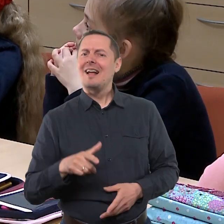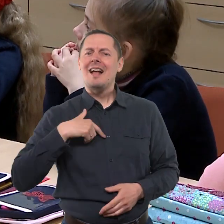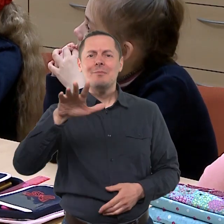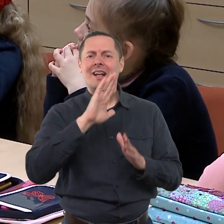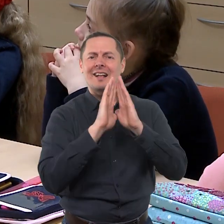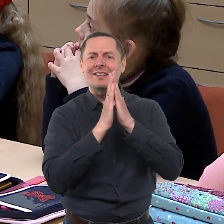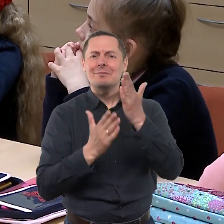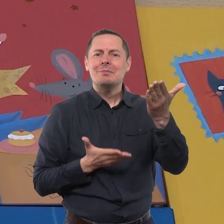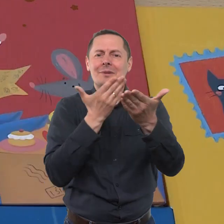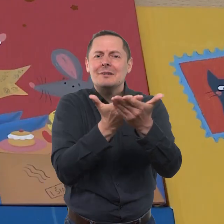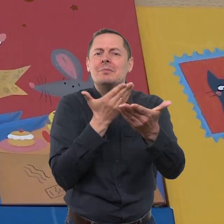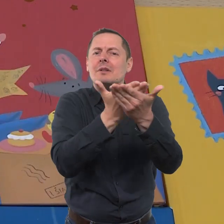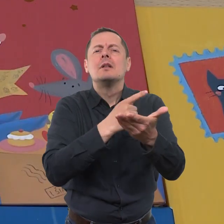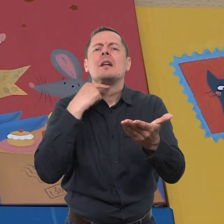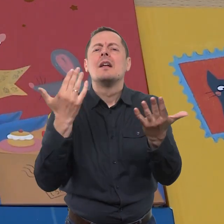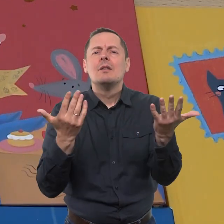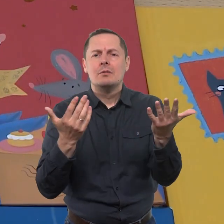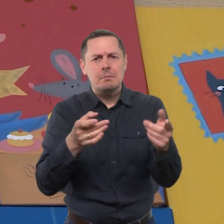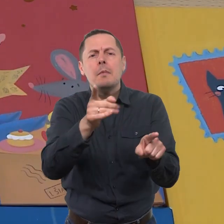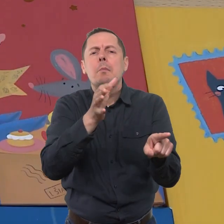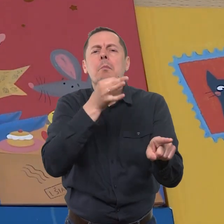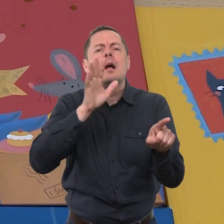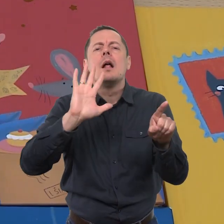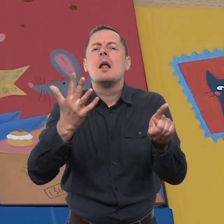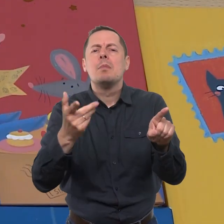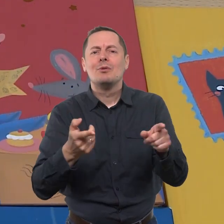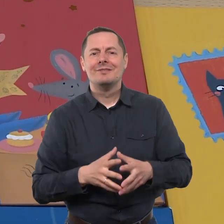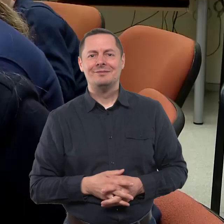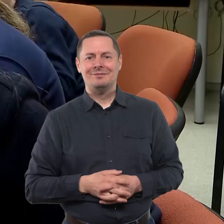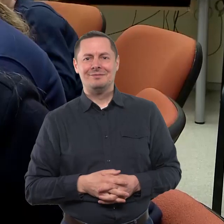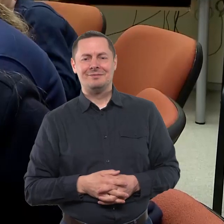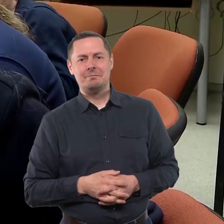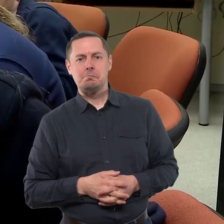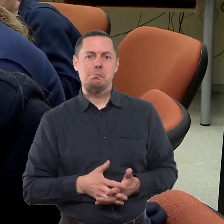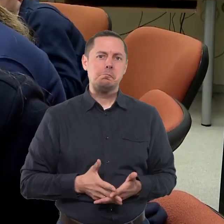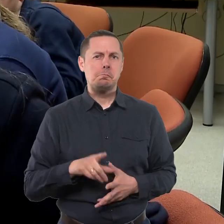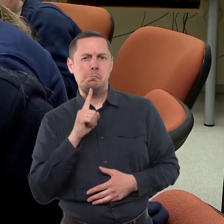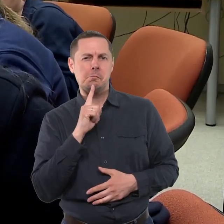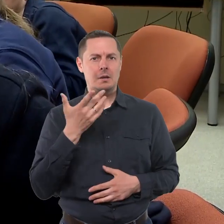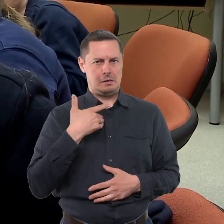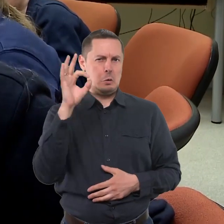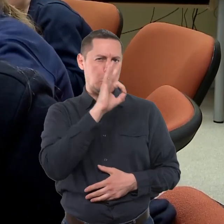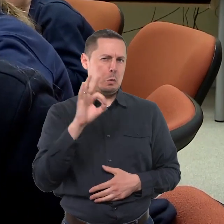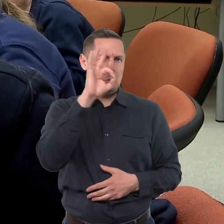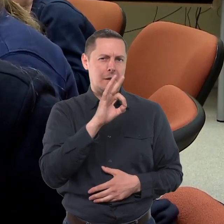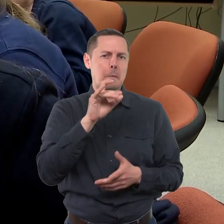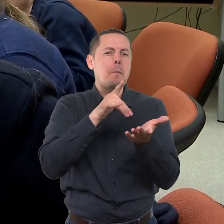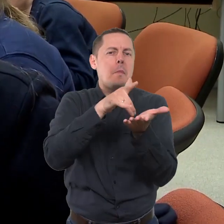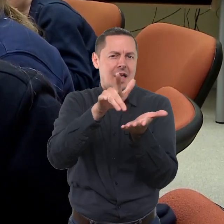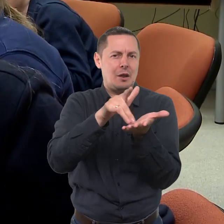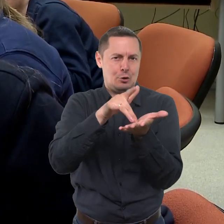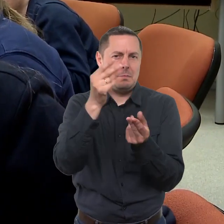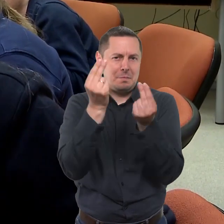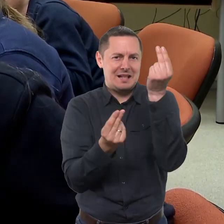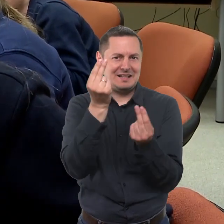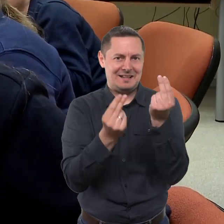daugiau knygų, gal kažkur labai sudomano, kuria tikrai norėtum persti? Gal apie tuos peliukus